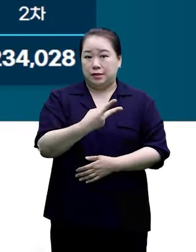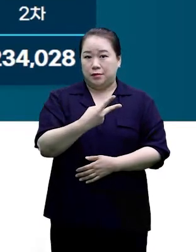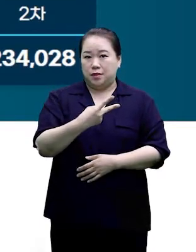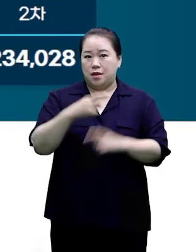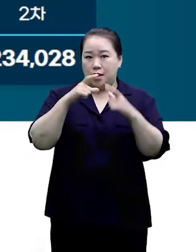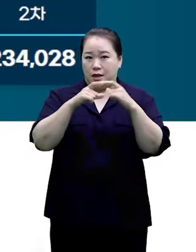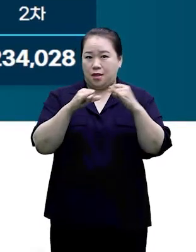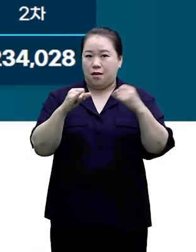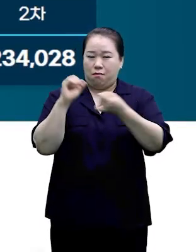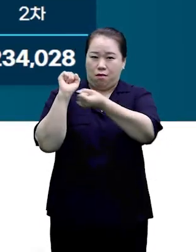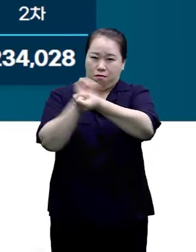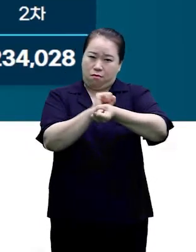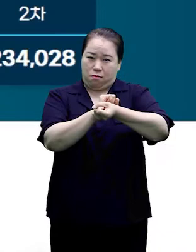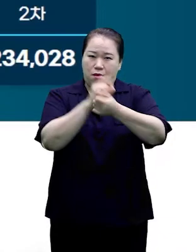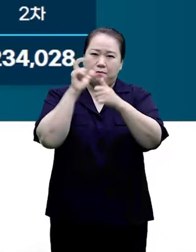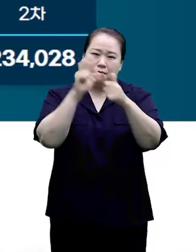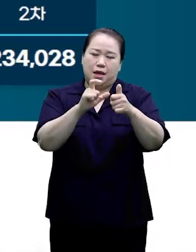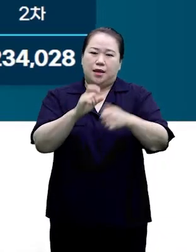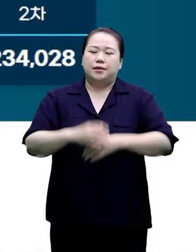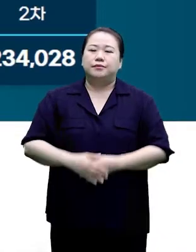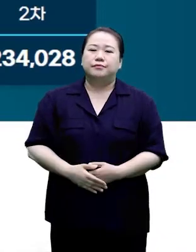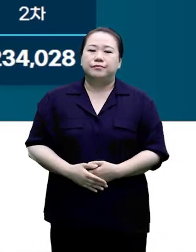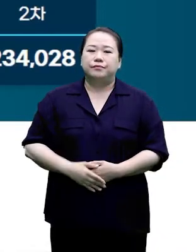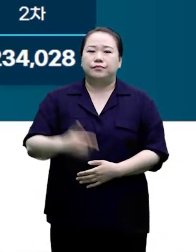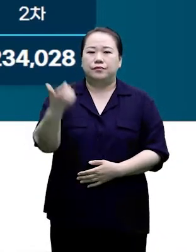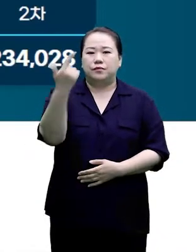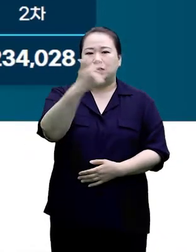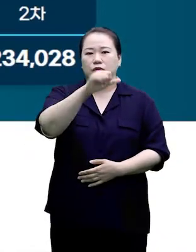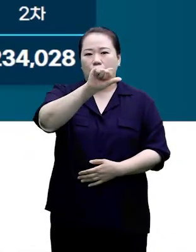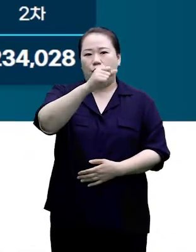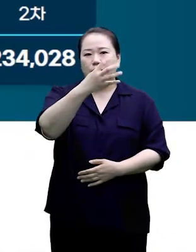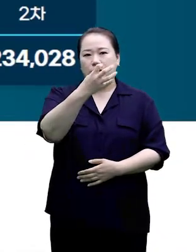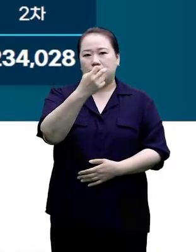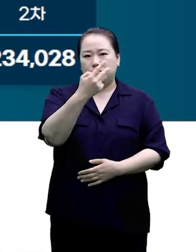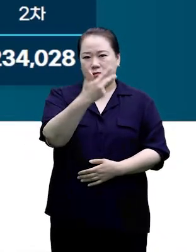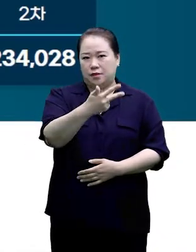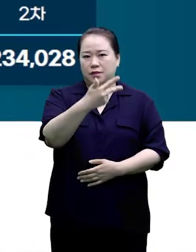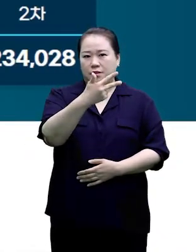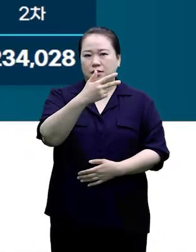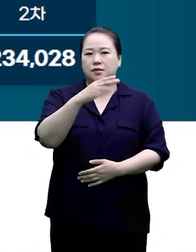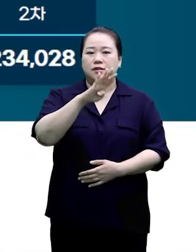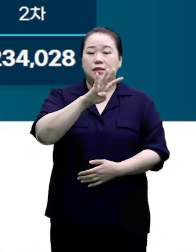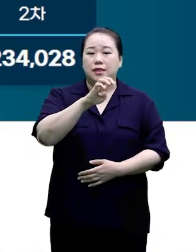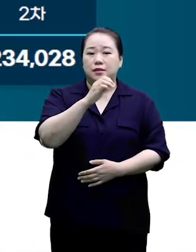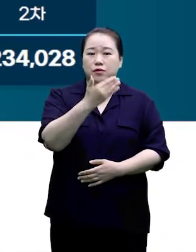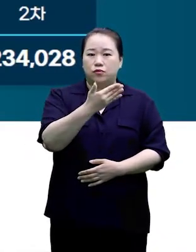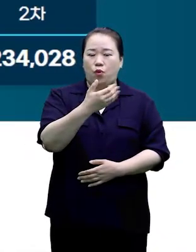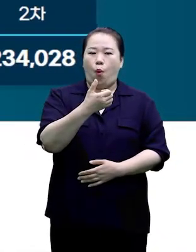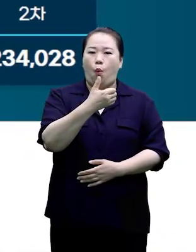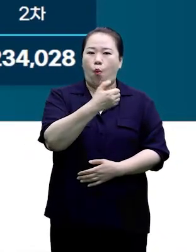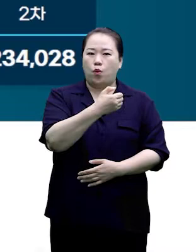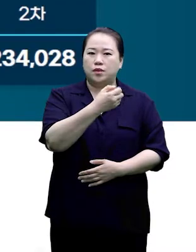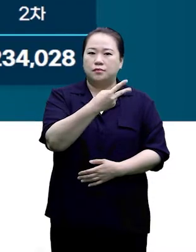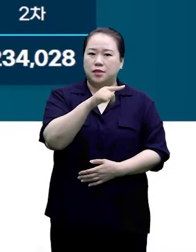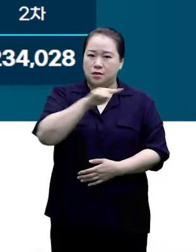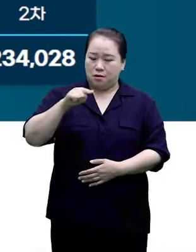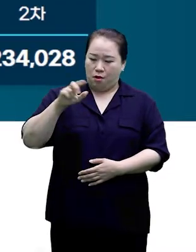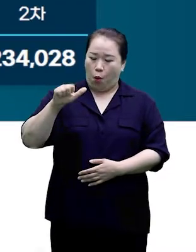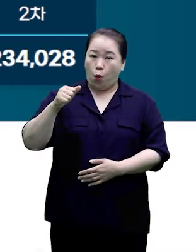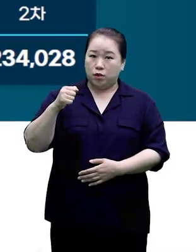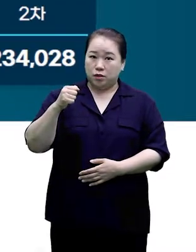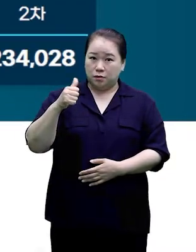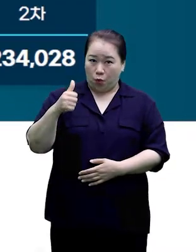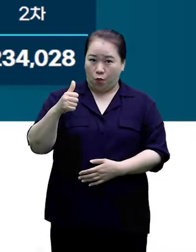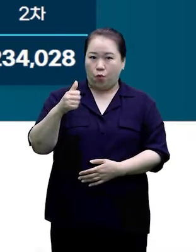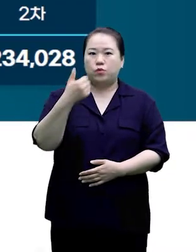받았습니다. 6547, 6549, 6552부터 6555번, 6557번,